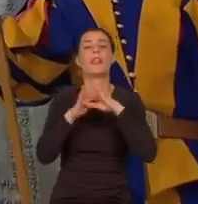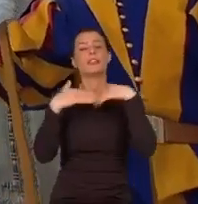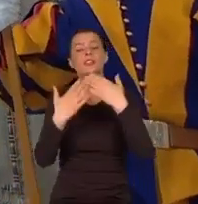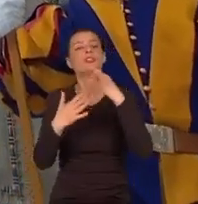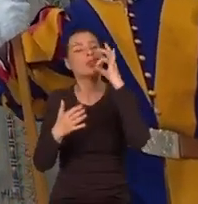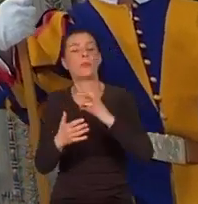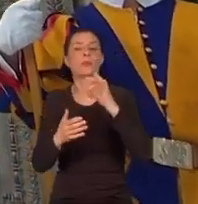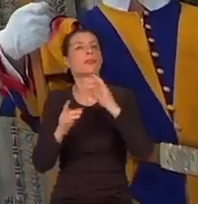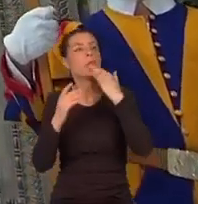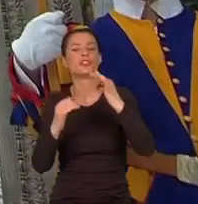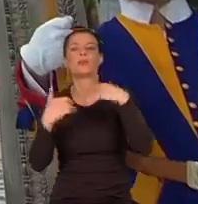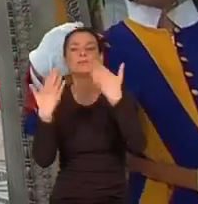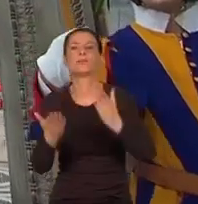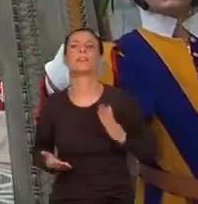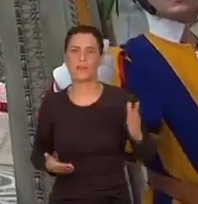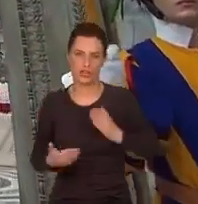bezpieczeństwa.